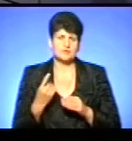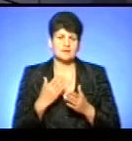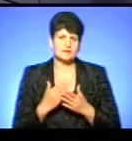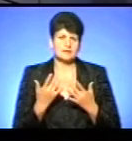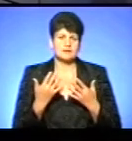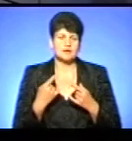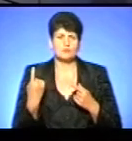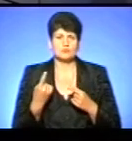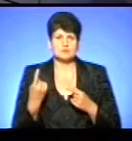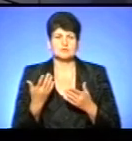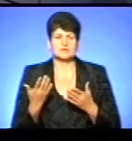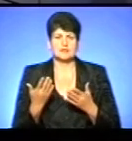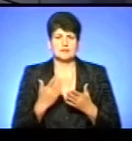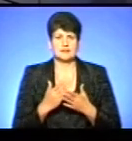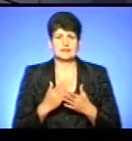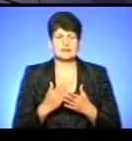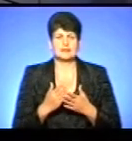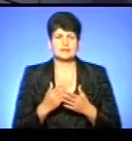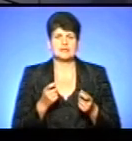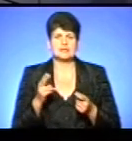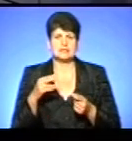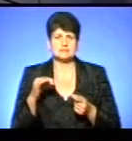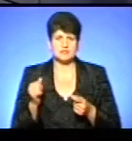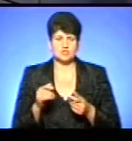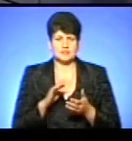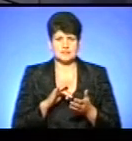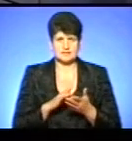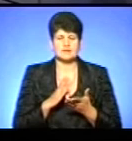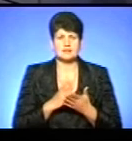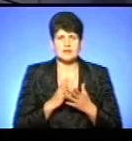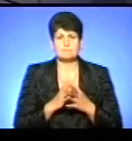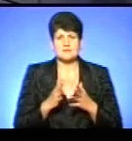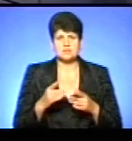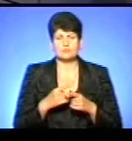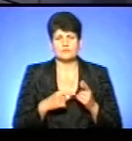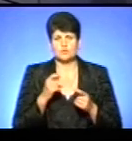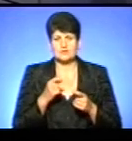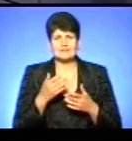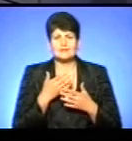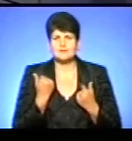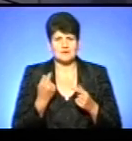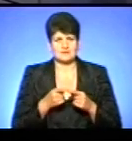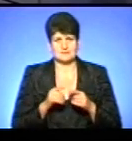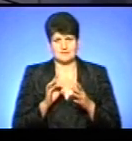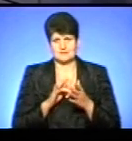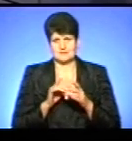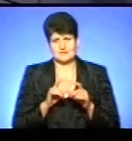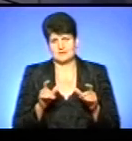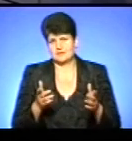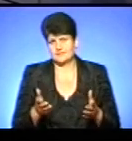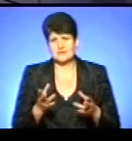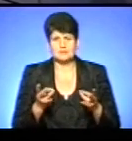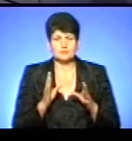декілька областей, де є диспетчерські центри. Повірте, ще є більша полина України, де немає взагалі таких центров. Тобто, потрібно буде